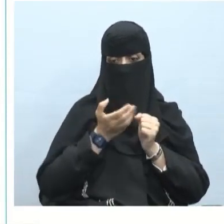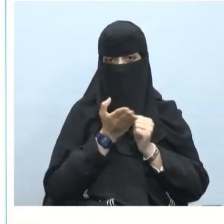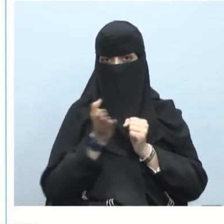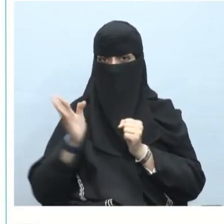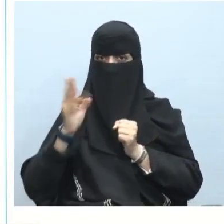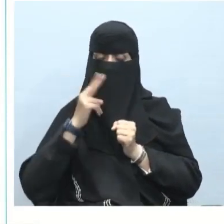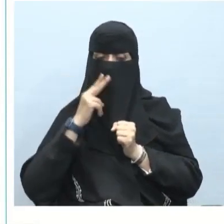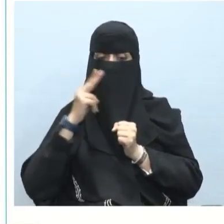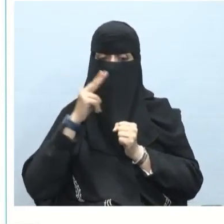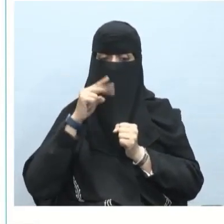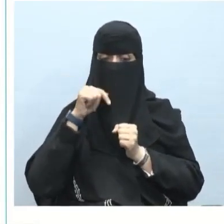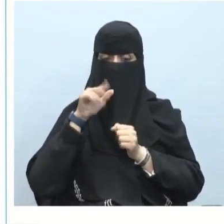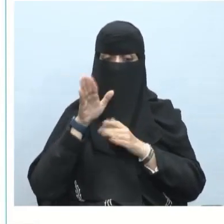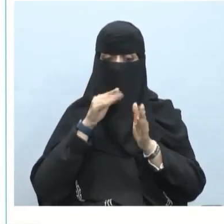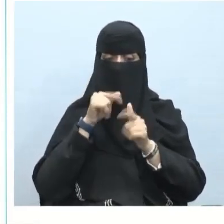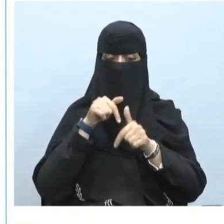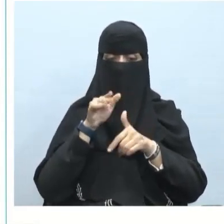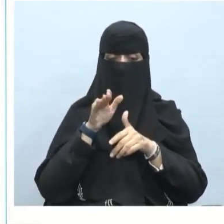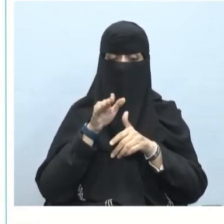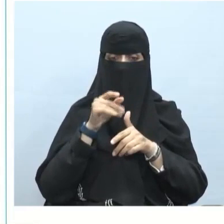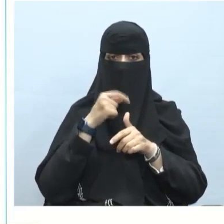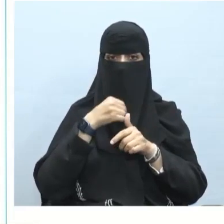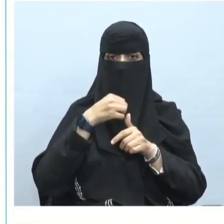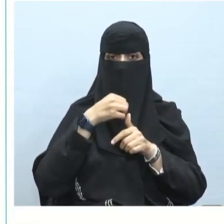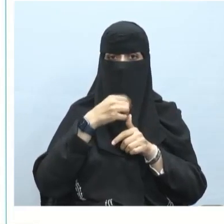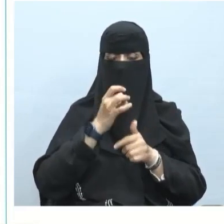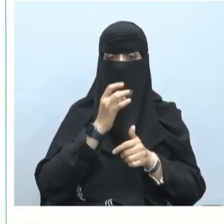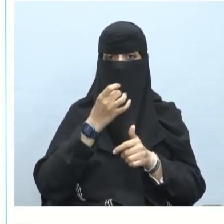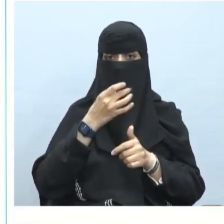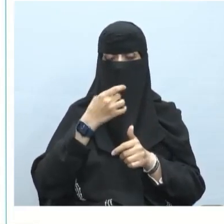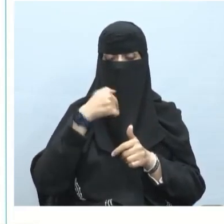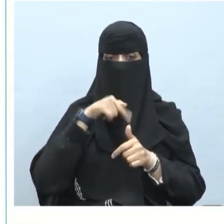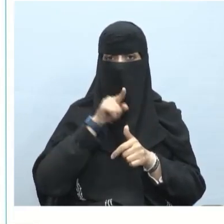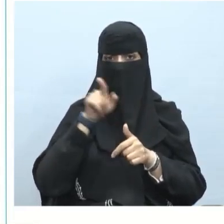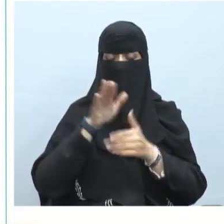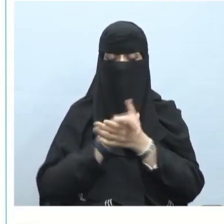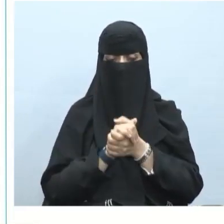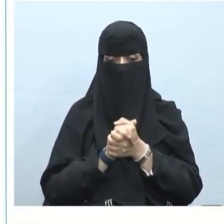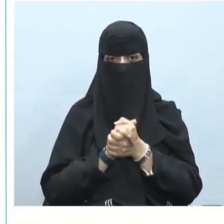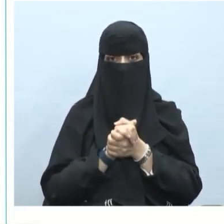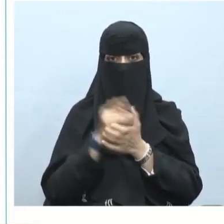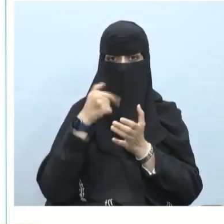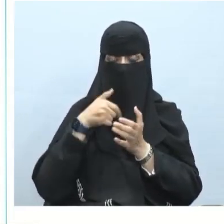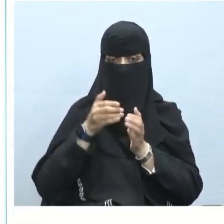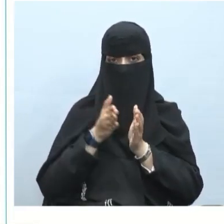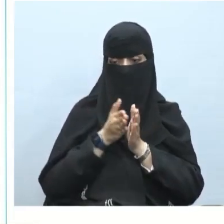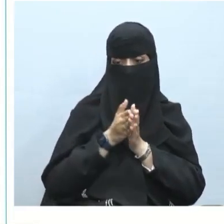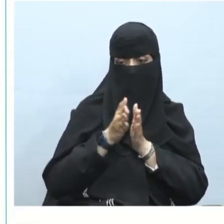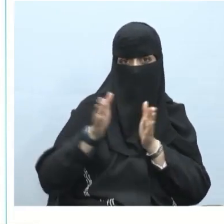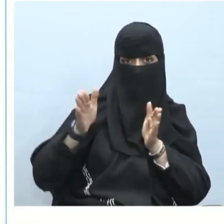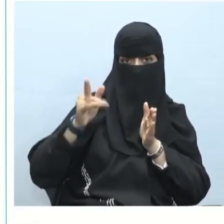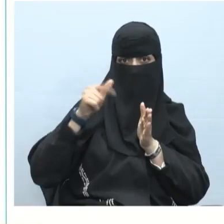فعل أمر الفاعل ضمير مستتر الصحة مفعولا به بتجنب الدخان أو